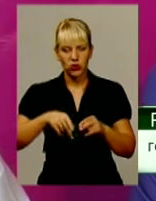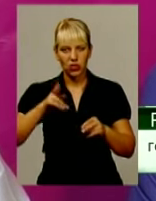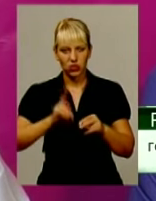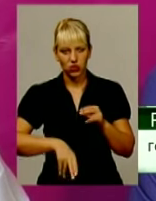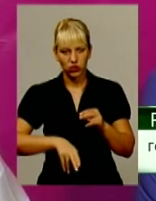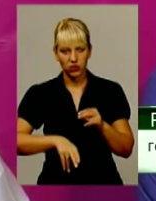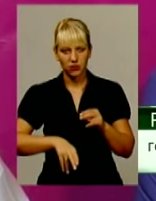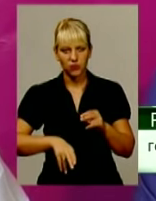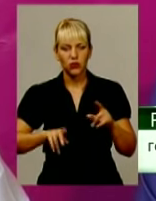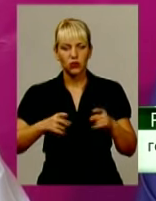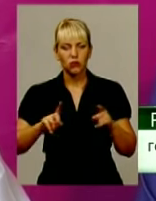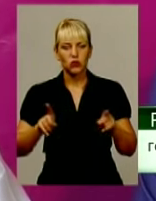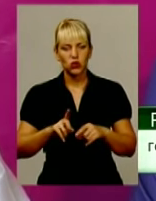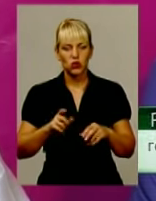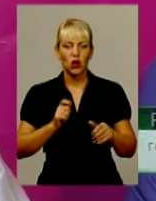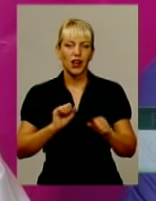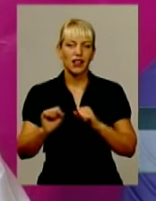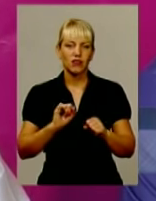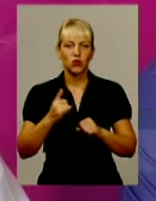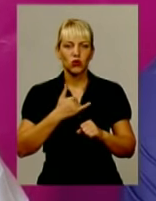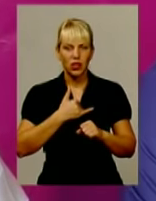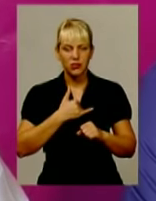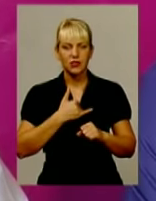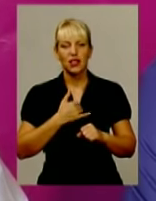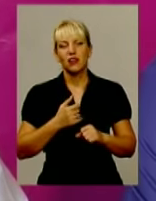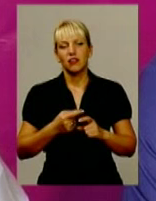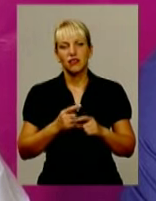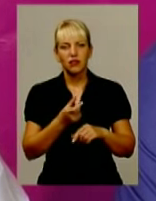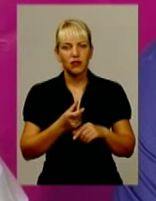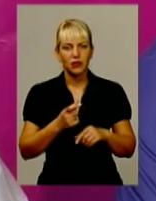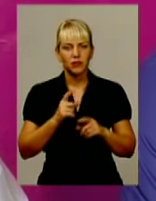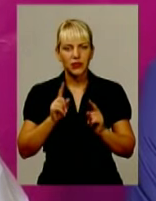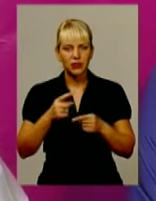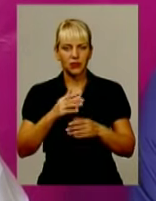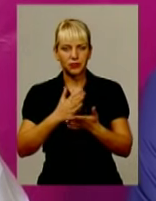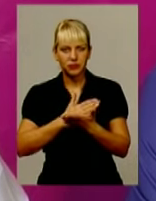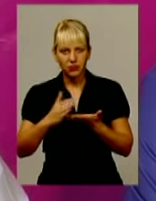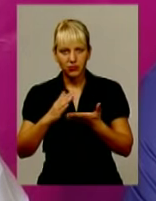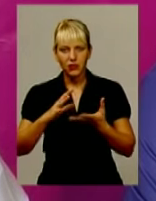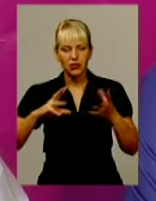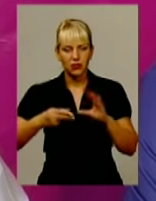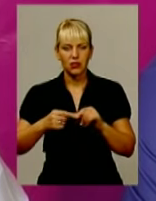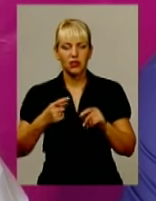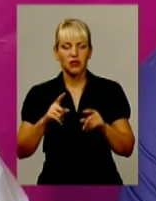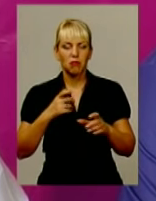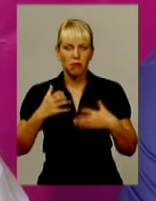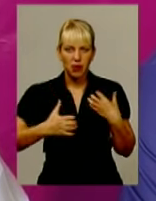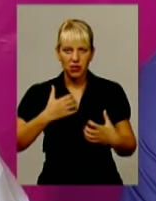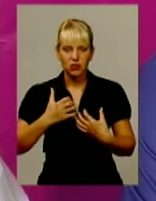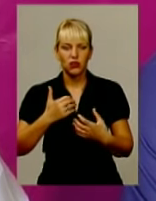керівництво в нас максималісти, і бачу, вони переживають, вони живуть, і мені надзвичайно приємно працювати,